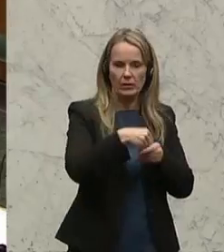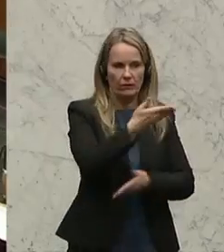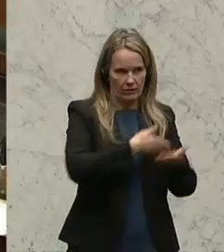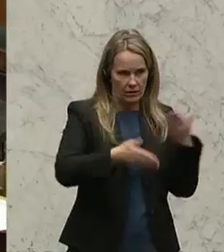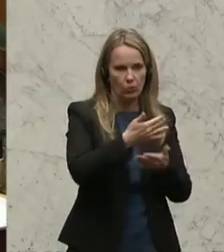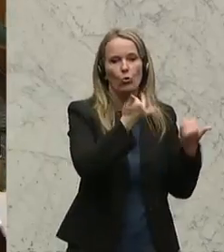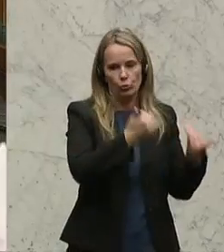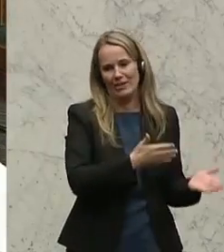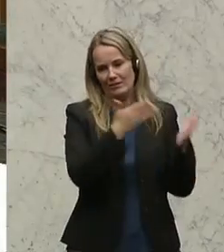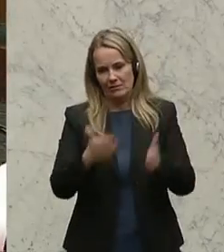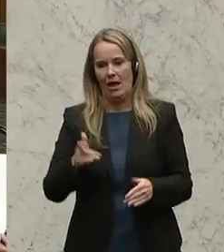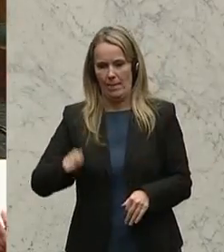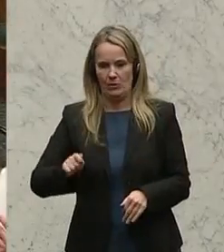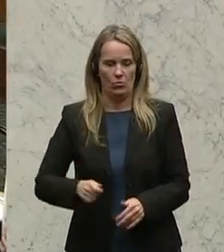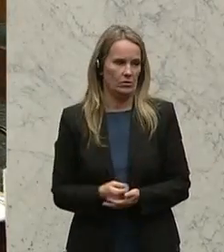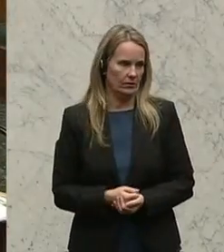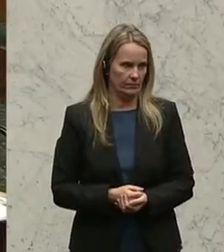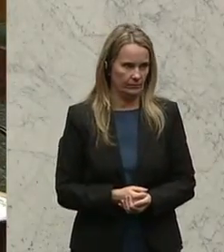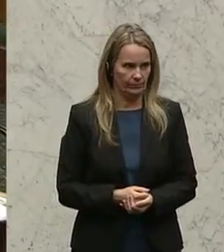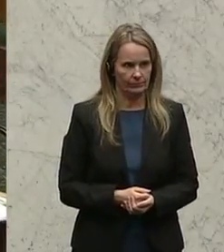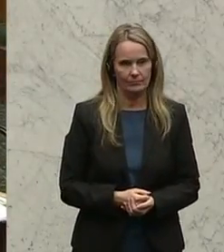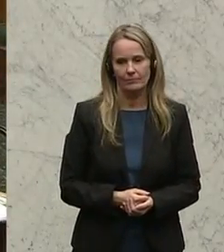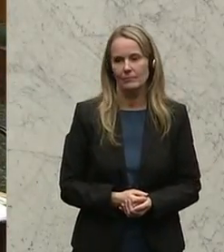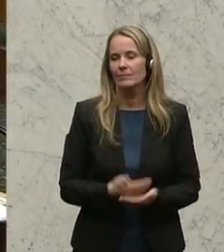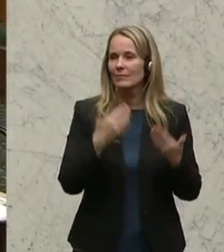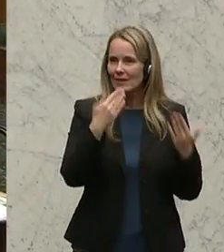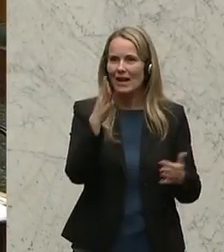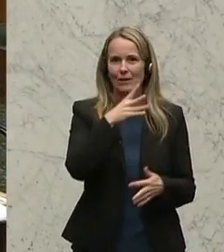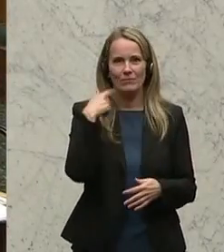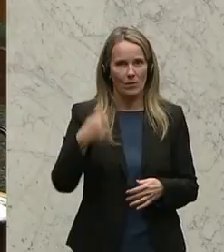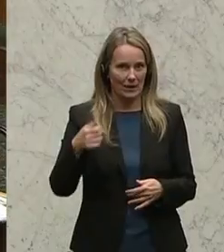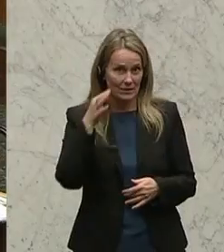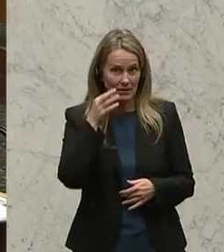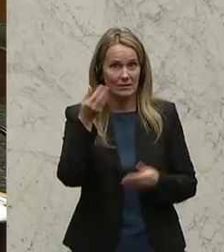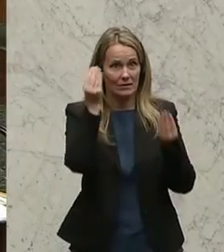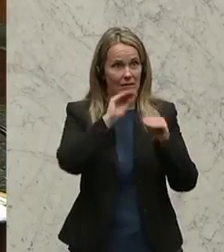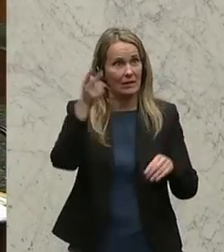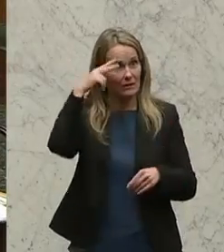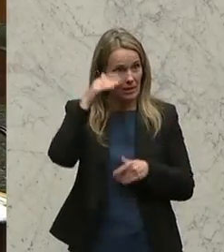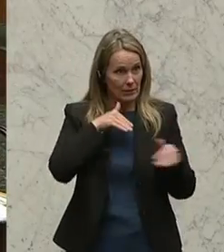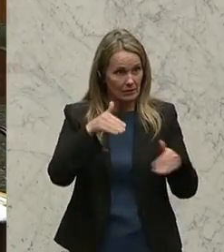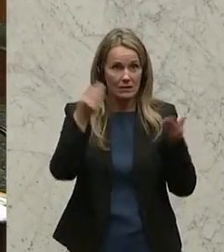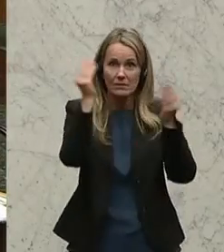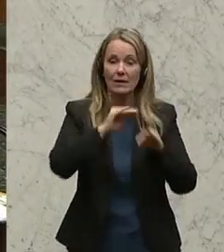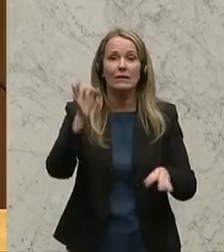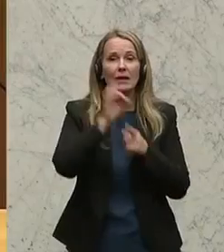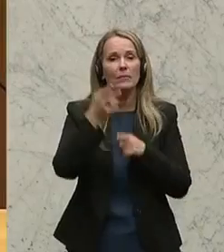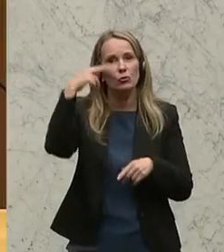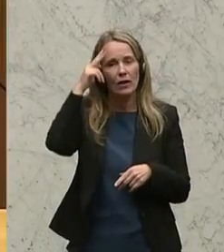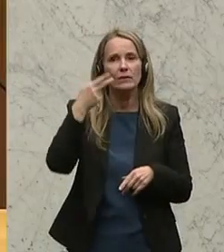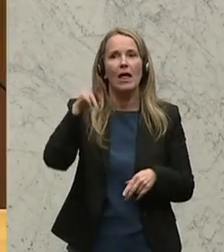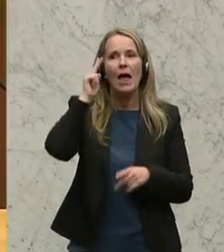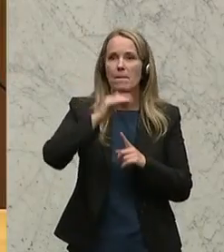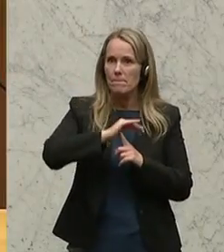Bernd Schönecker, Sprecher für Landesverteidigung von der ÖVP. Danke, Frau Präsidentin, sehr geehrter Minister, meine sehr geehrten Damen und Herren. Peter Pilz,